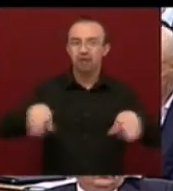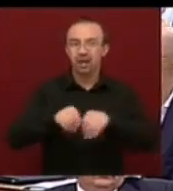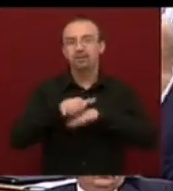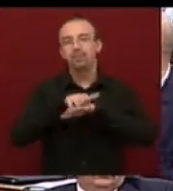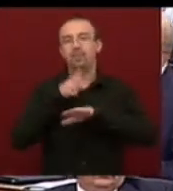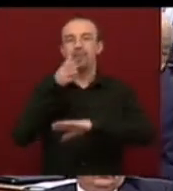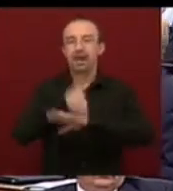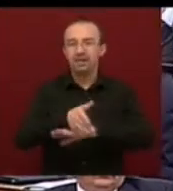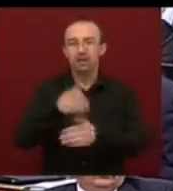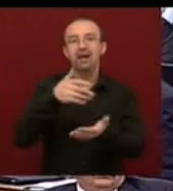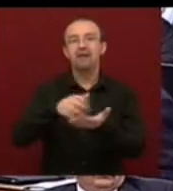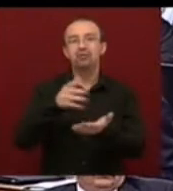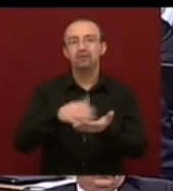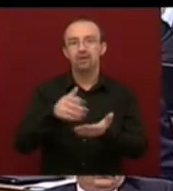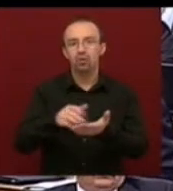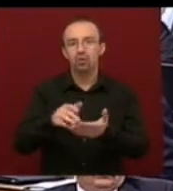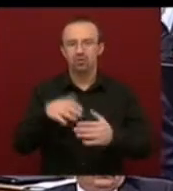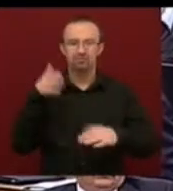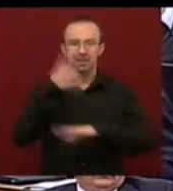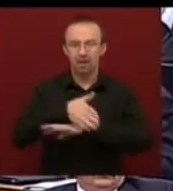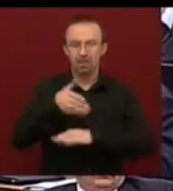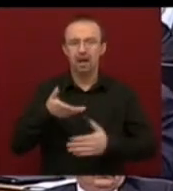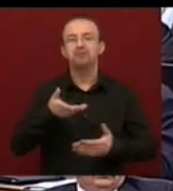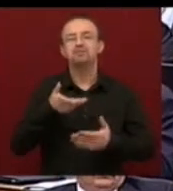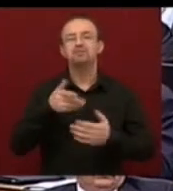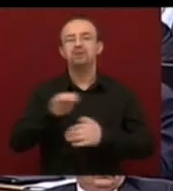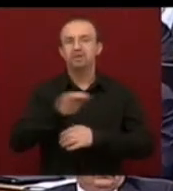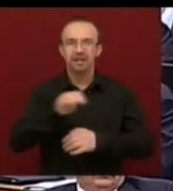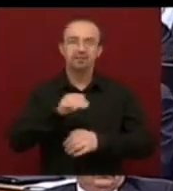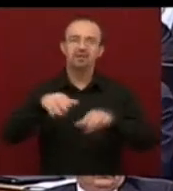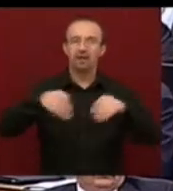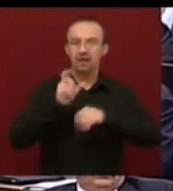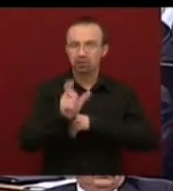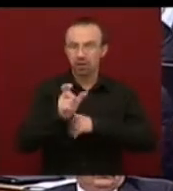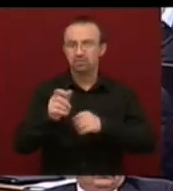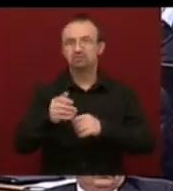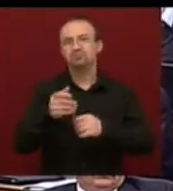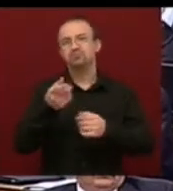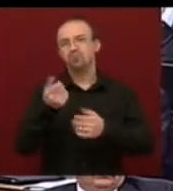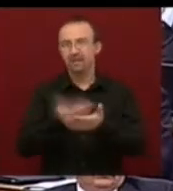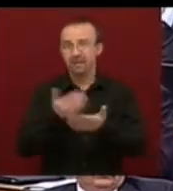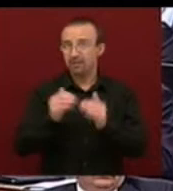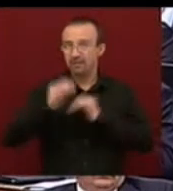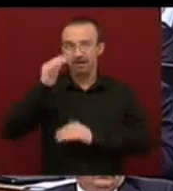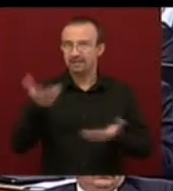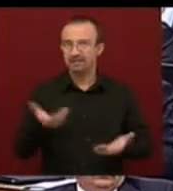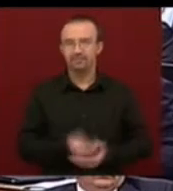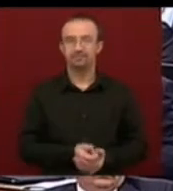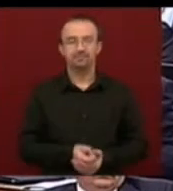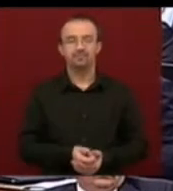által elköldhető gyermekvállalással kapcsolatos jövedelme. Ez egy